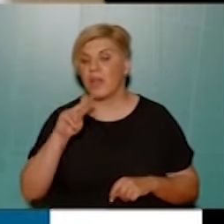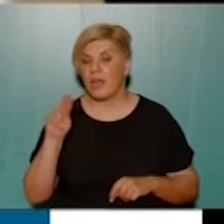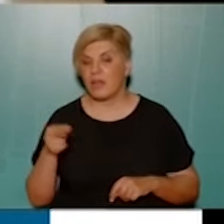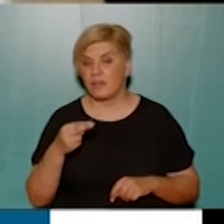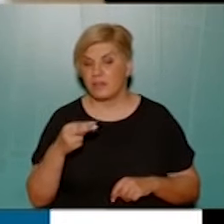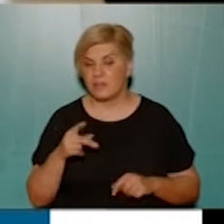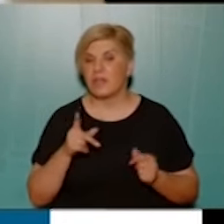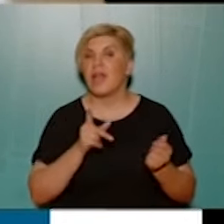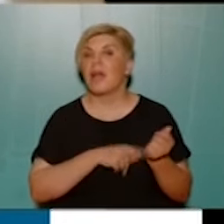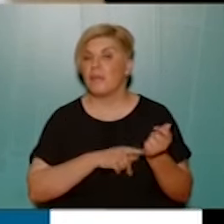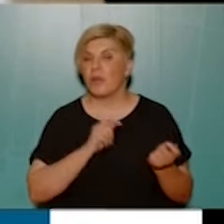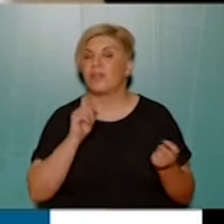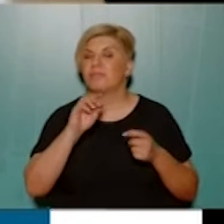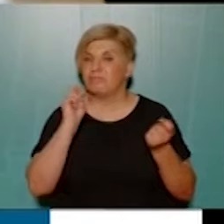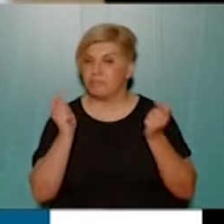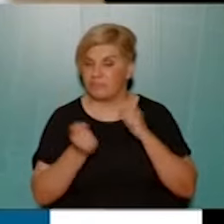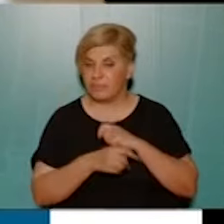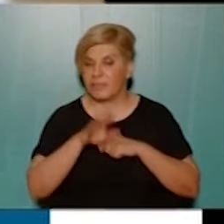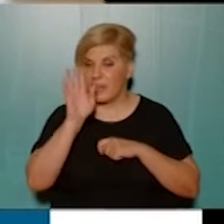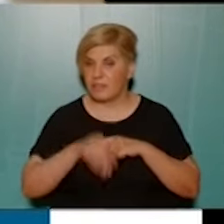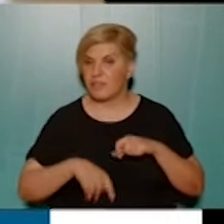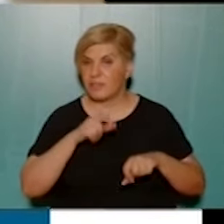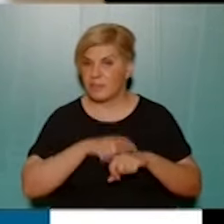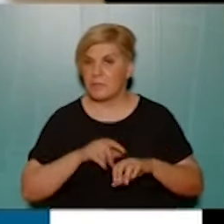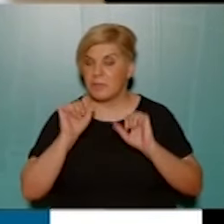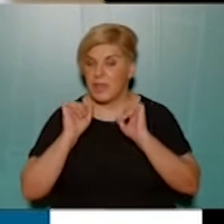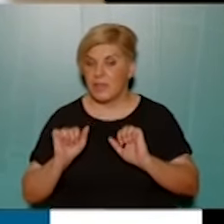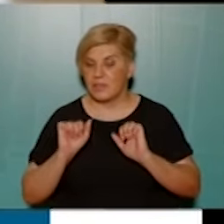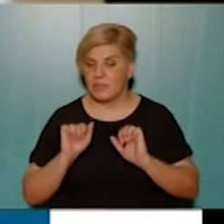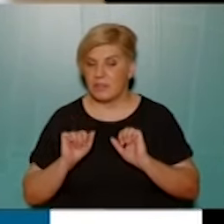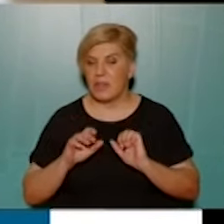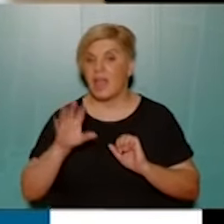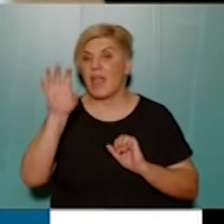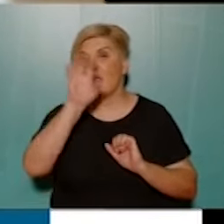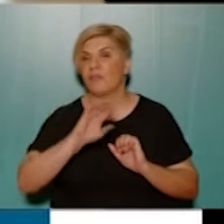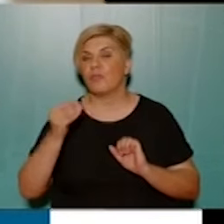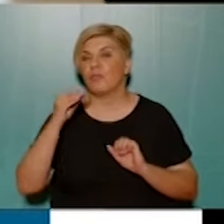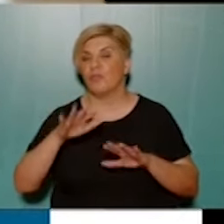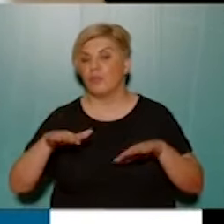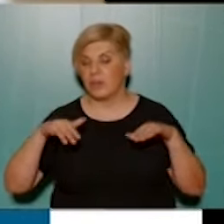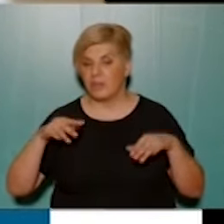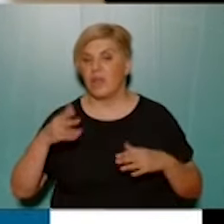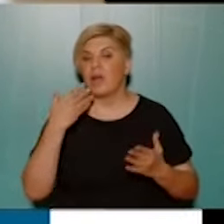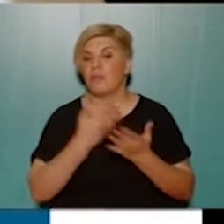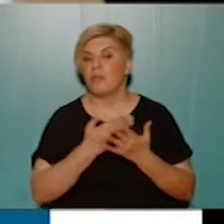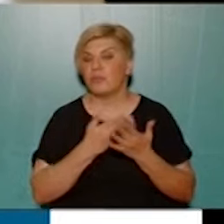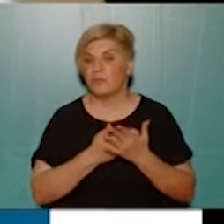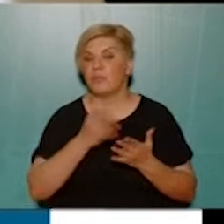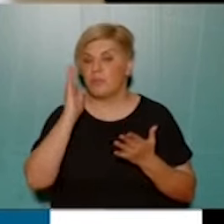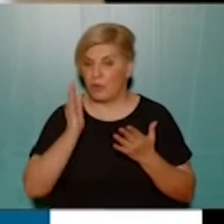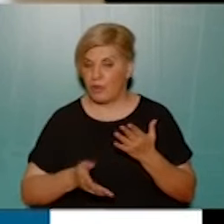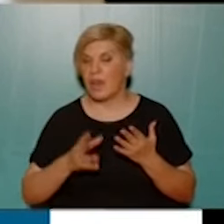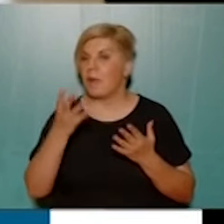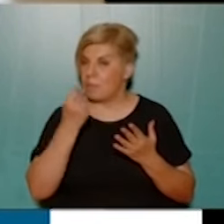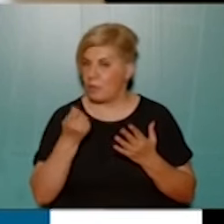και θα αποχαρακτηριζόταν ο χώρος, πραγματικά τελευταία στιγμή πιέστηκε, μέχρι καιρό του στην Ευρωβουλή κάναμε, για να τους αποδείξουμε ότι μπορούν να